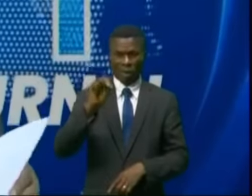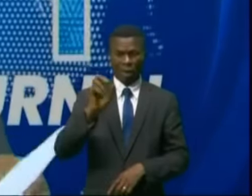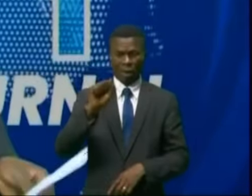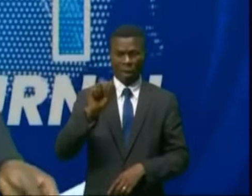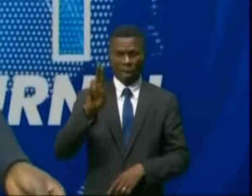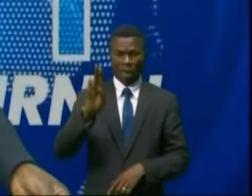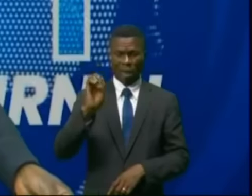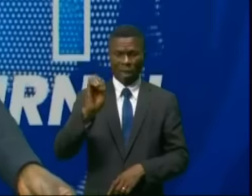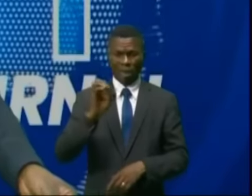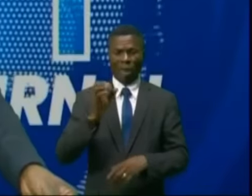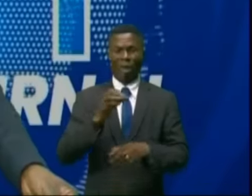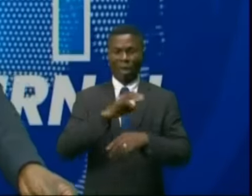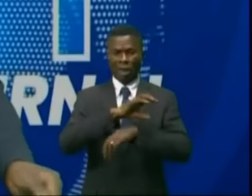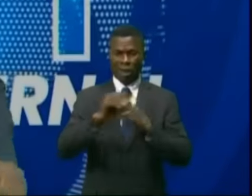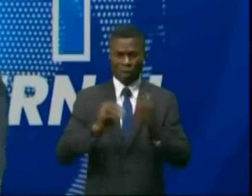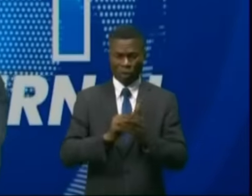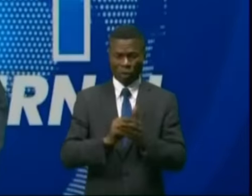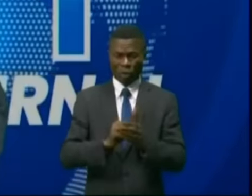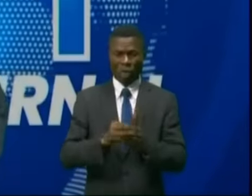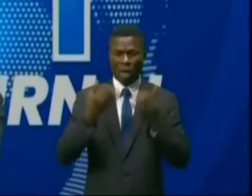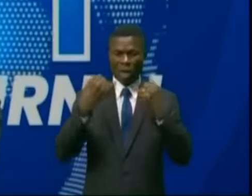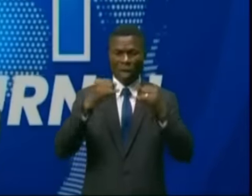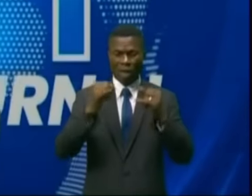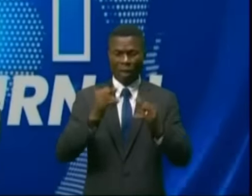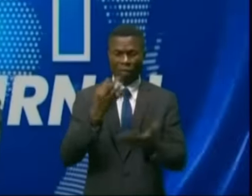de renseignement financier et la coopération allemande.